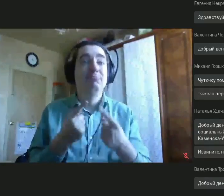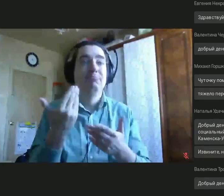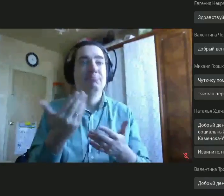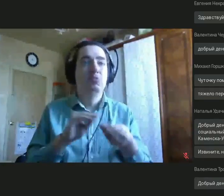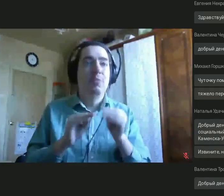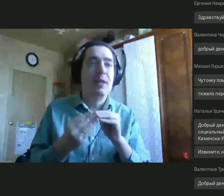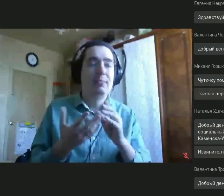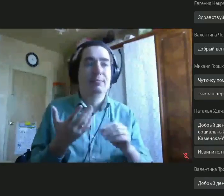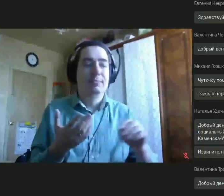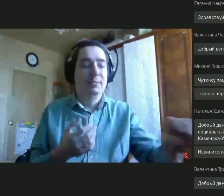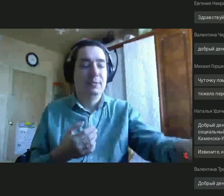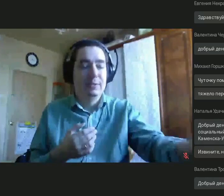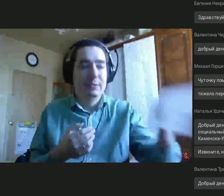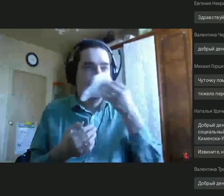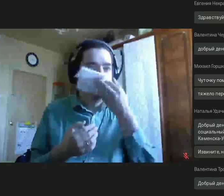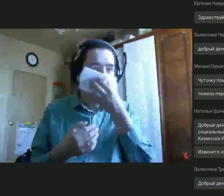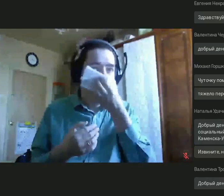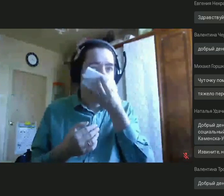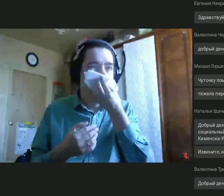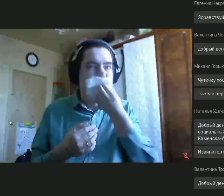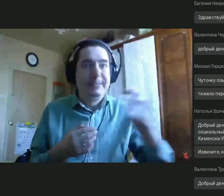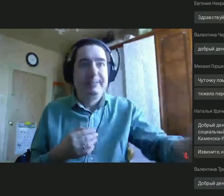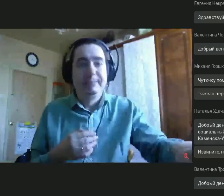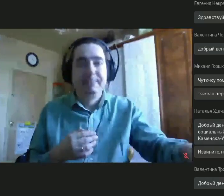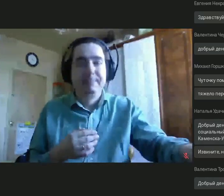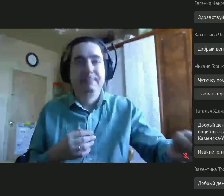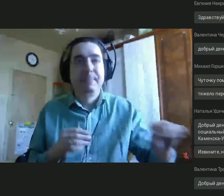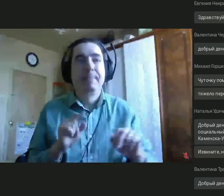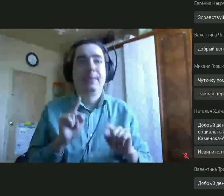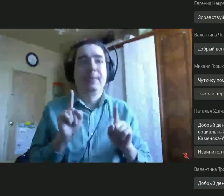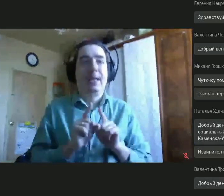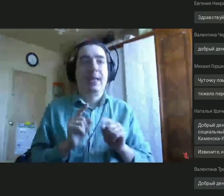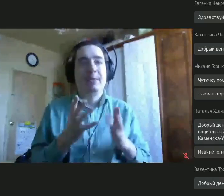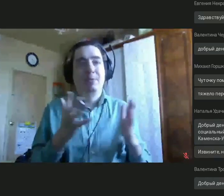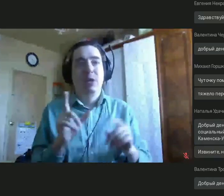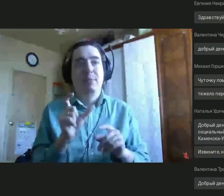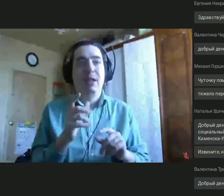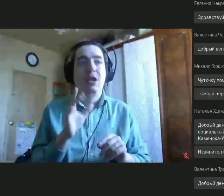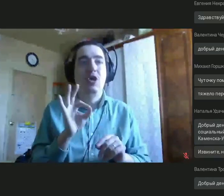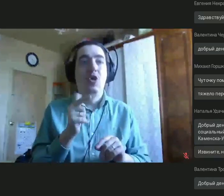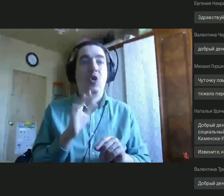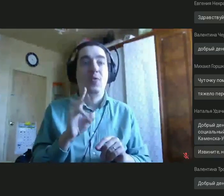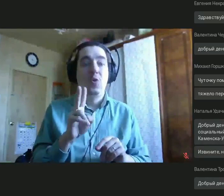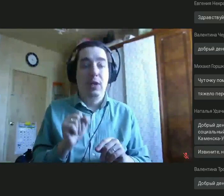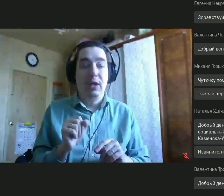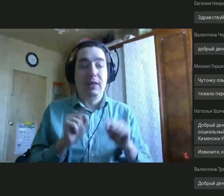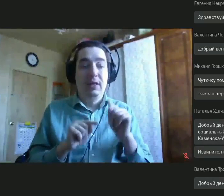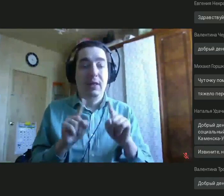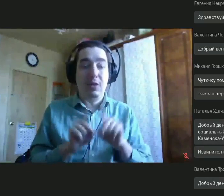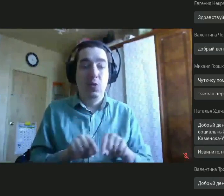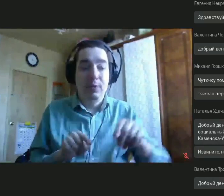воспринимать мои слова на свой счет. Это такая маленькая оговорка, потому что иногда подобное случается.